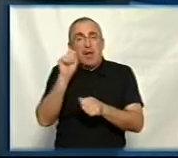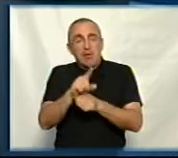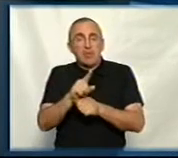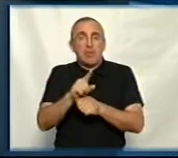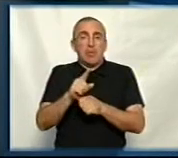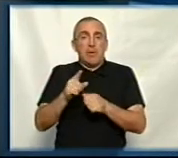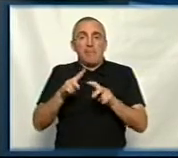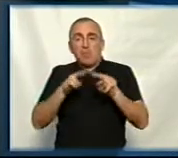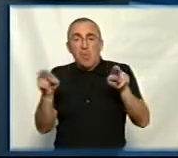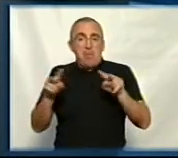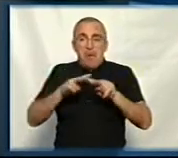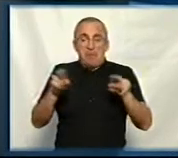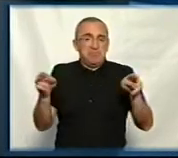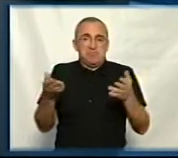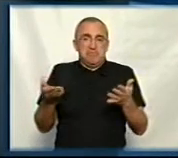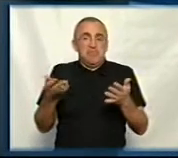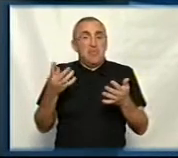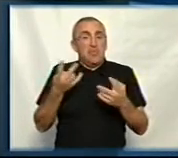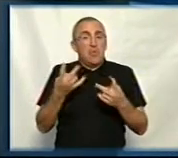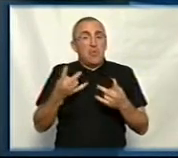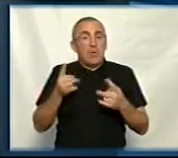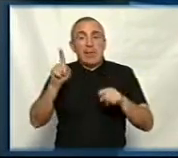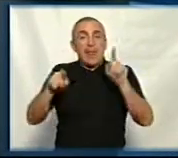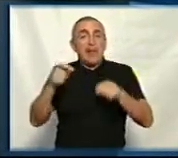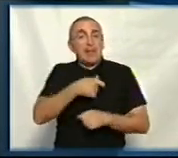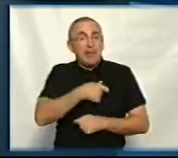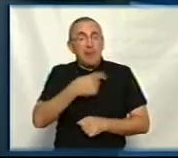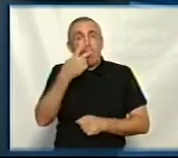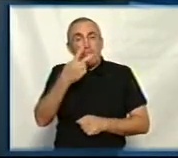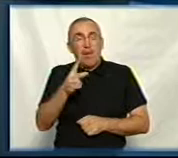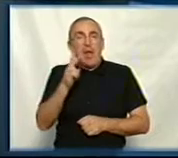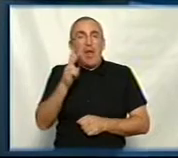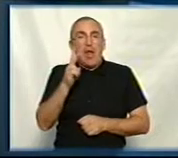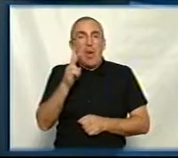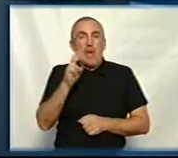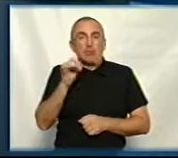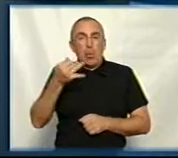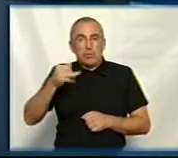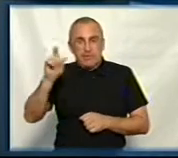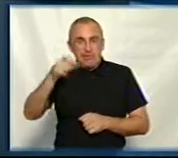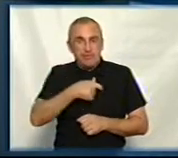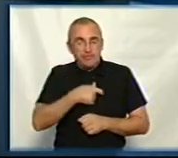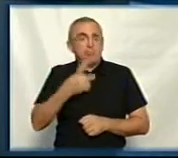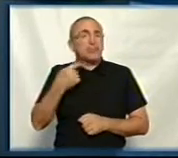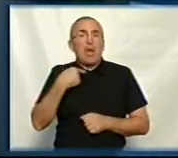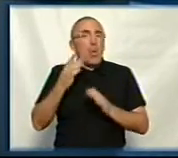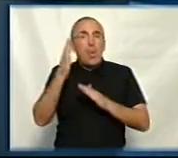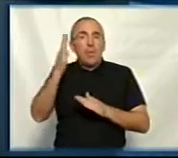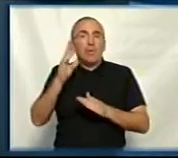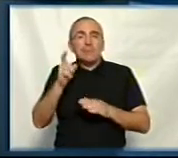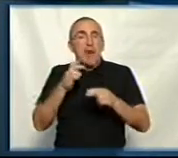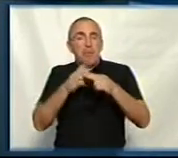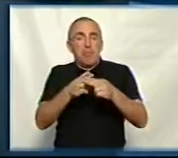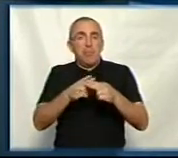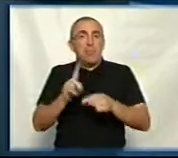вони дублюють один одного. І тому, я думаю, що деякі депутати, ми бачили, Олег Краснокутський про це казав, вони не голосували за мораторій, тому що